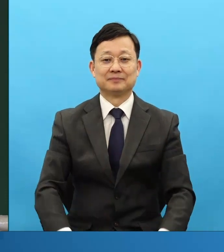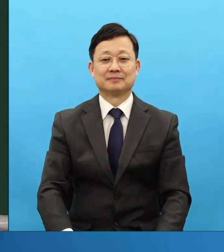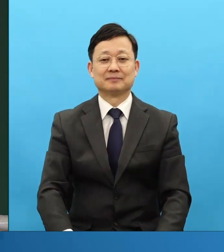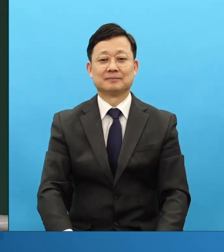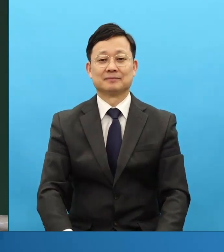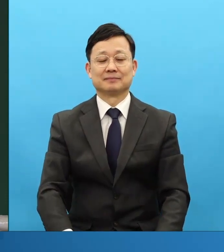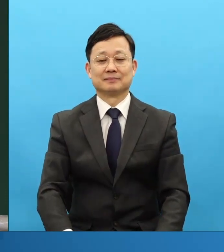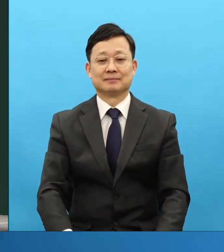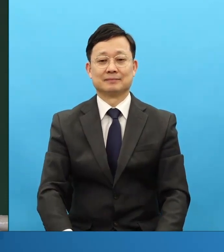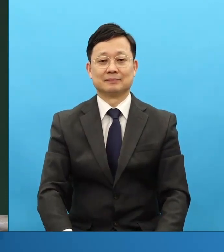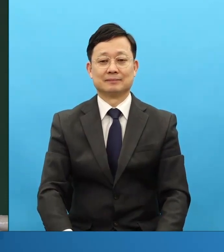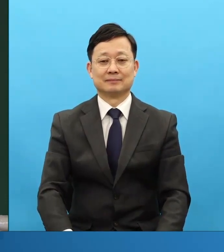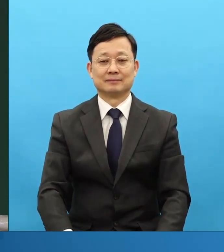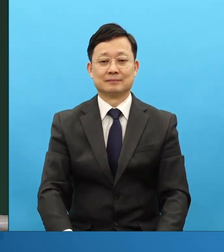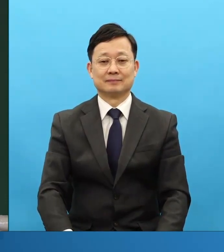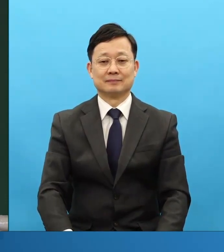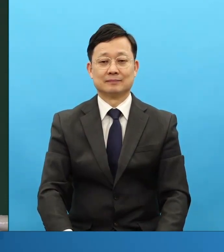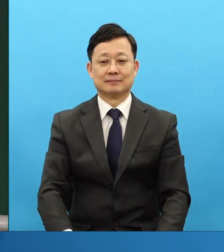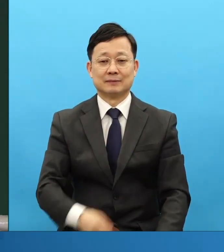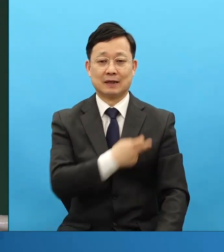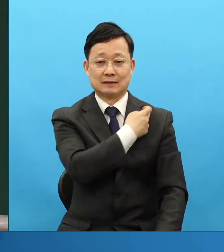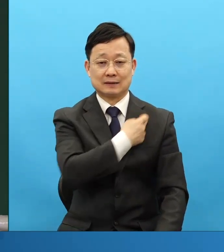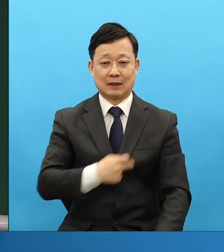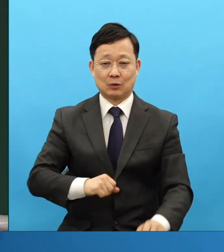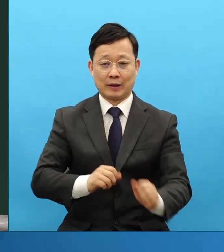이 은혁 부작권 모인 겁니다.